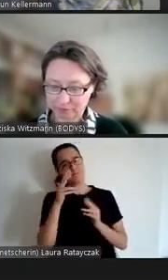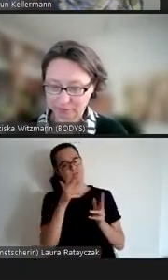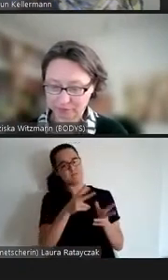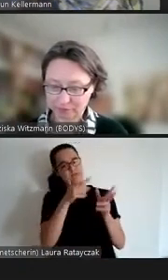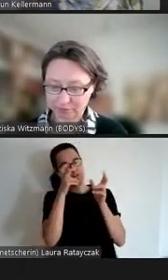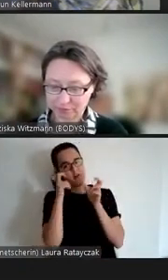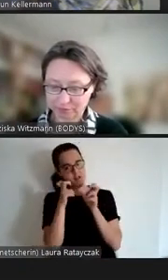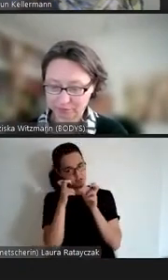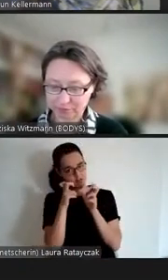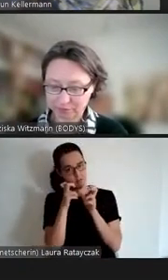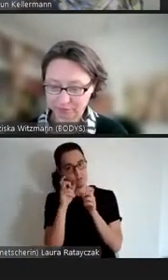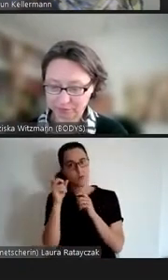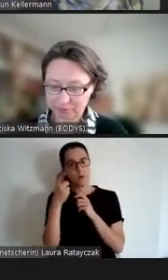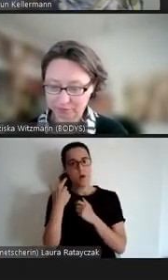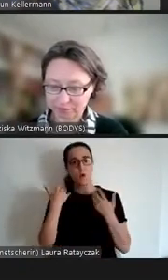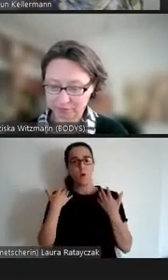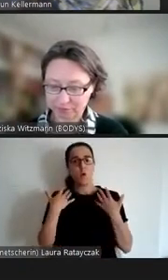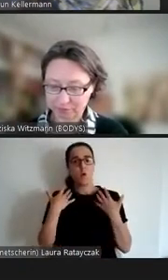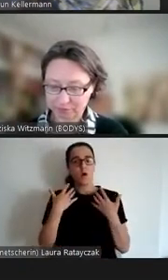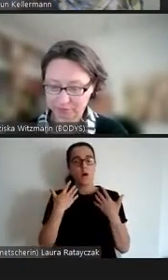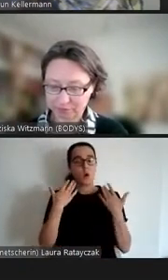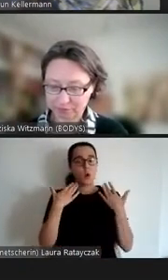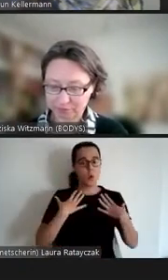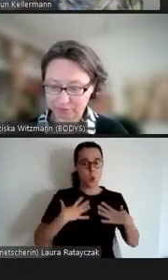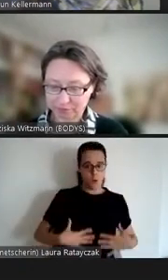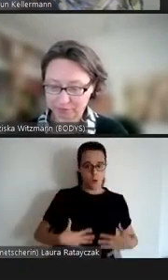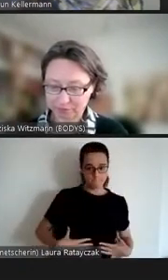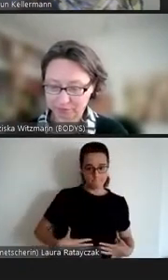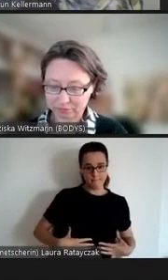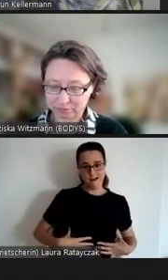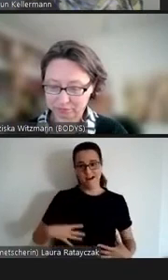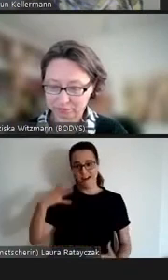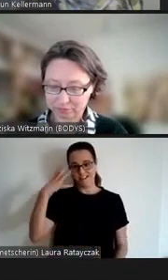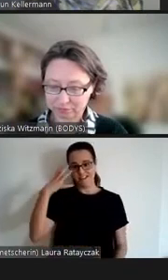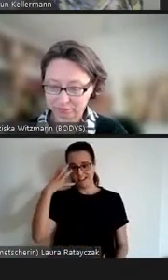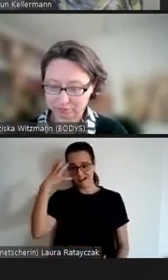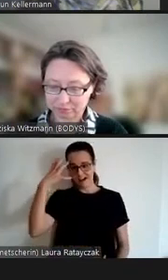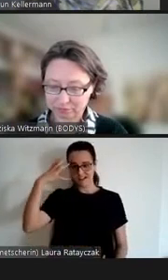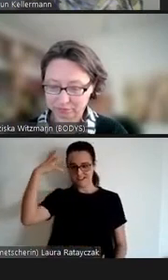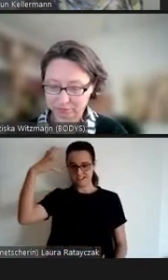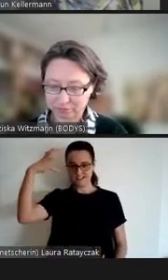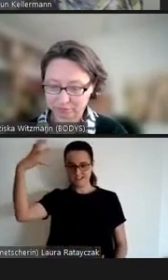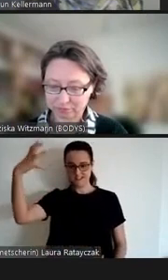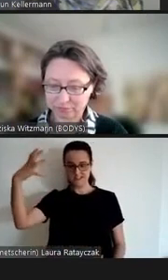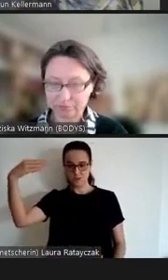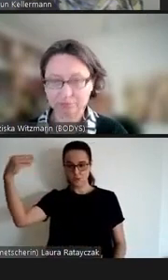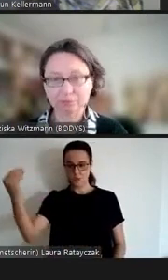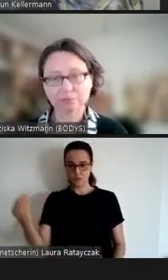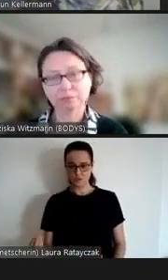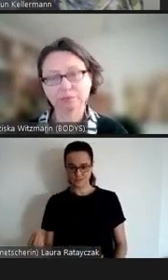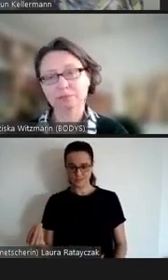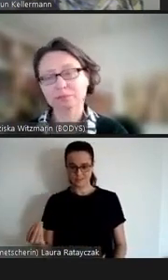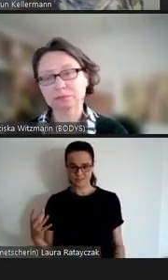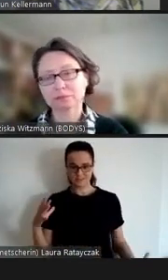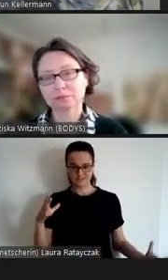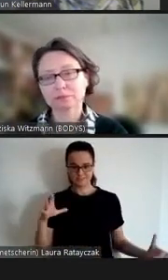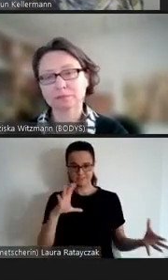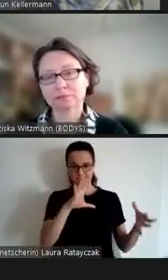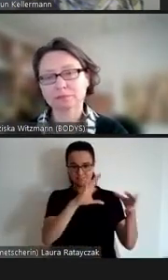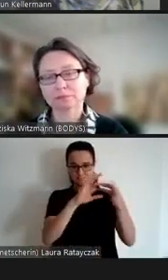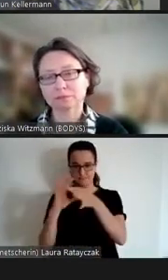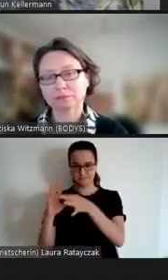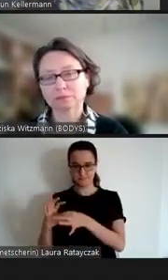dem Verhältnis von Körper Geist und Kunst es zeigt sich also dass